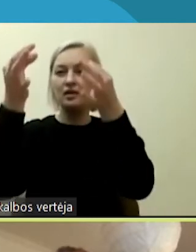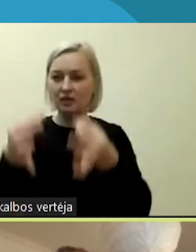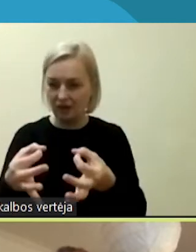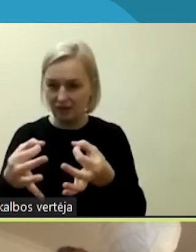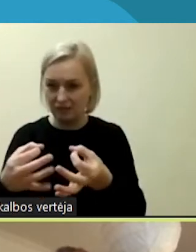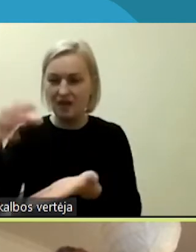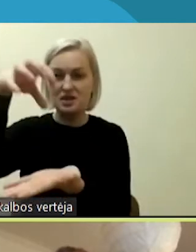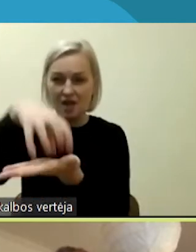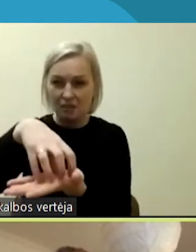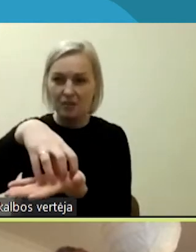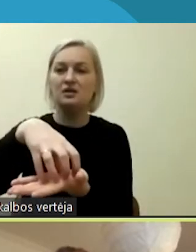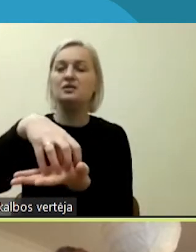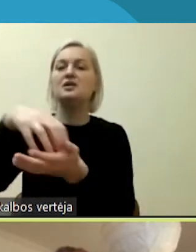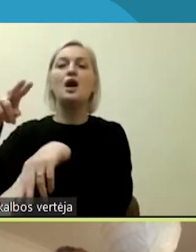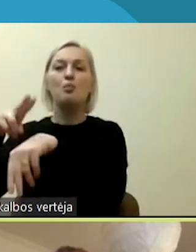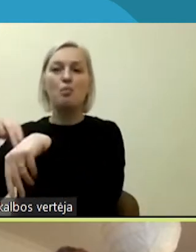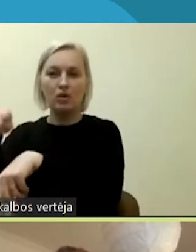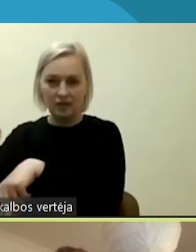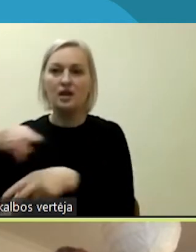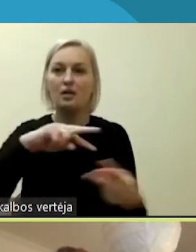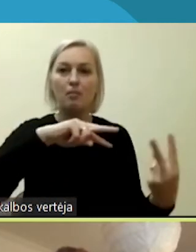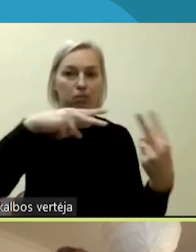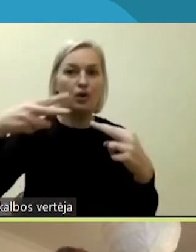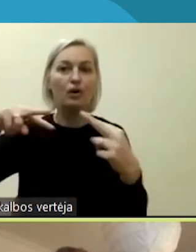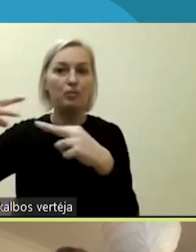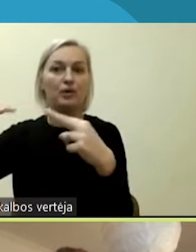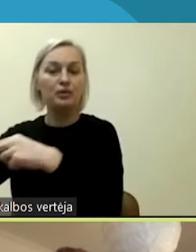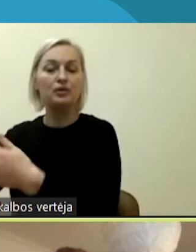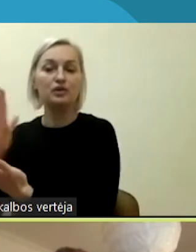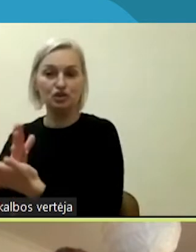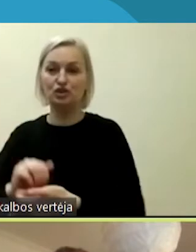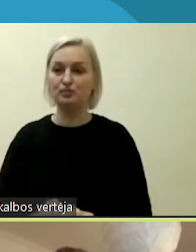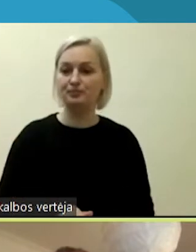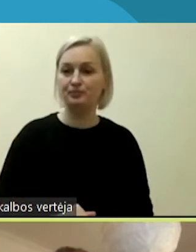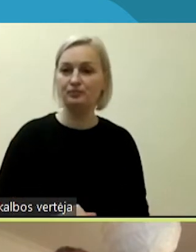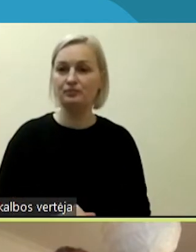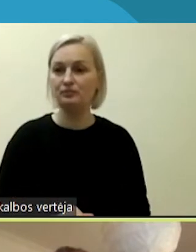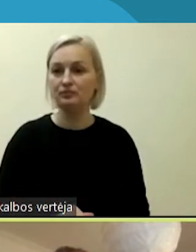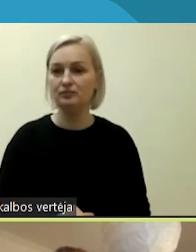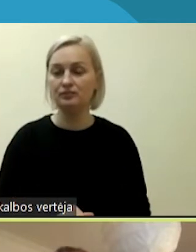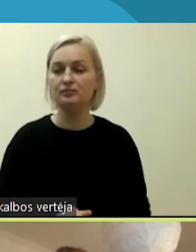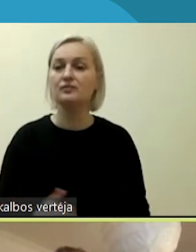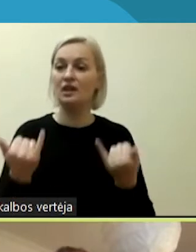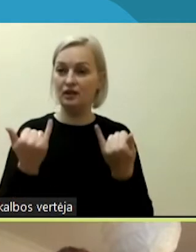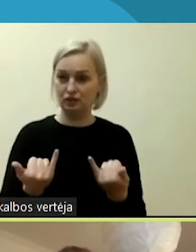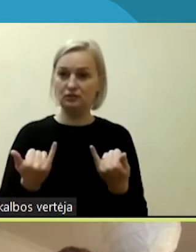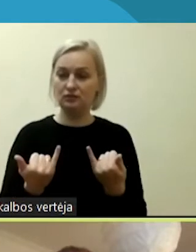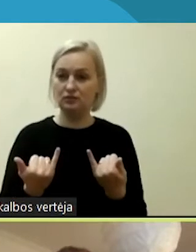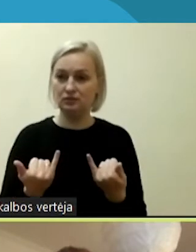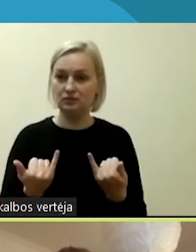departamentų, policija. Ir šiandien visos šios